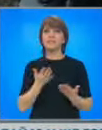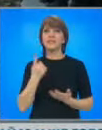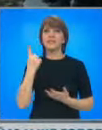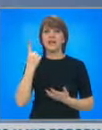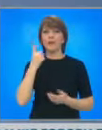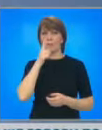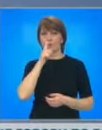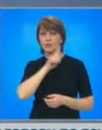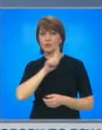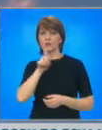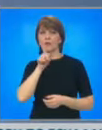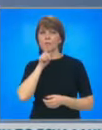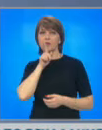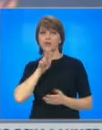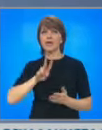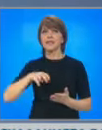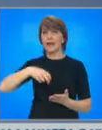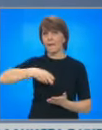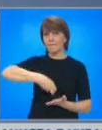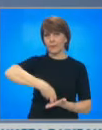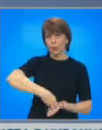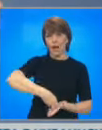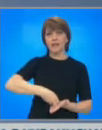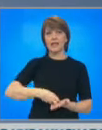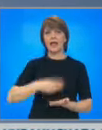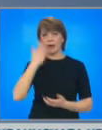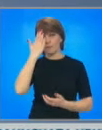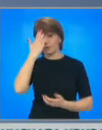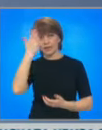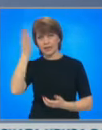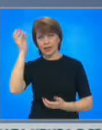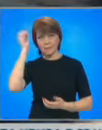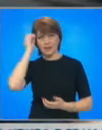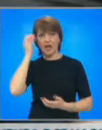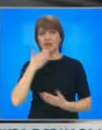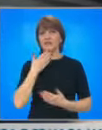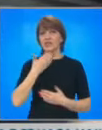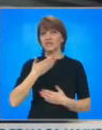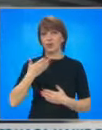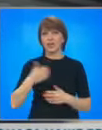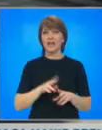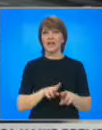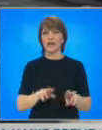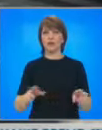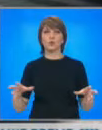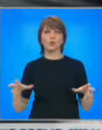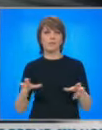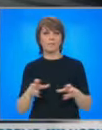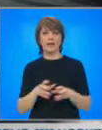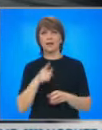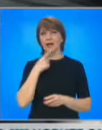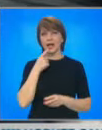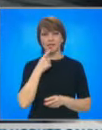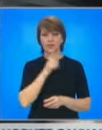едноминутно мълчание и падане на колене беше почета на паметта му. В своето услово председателят на Народното събрание каза, че всеки един от нас